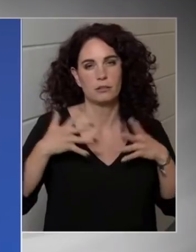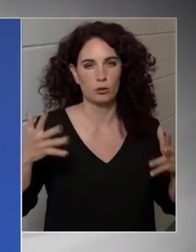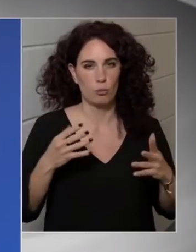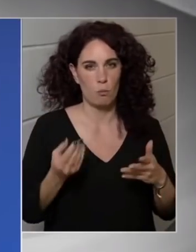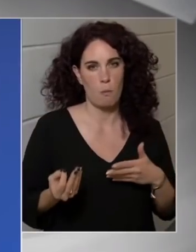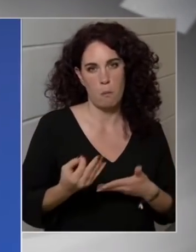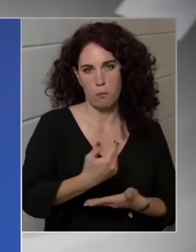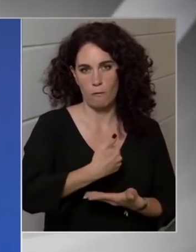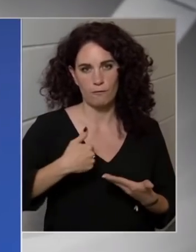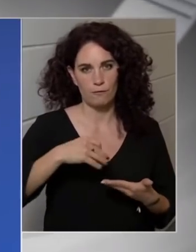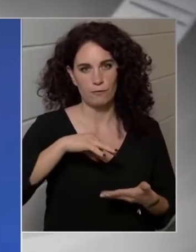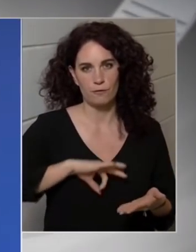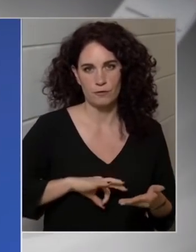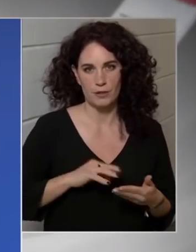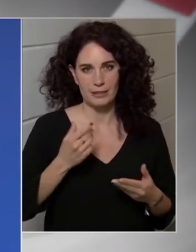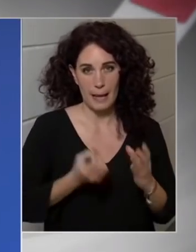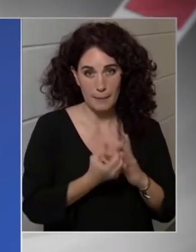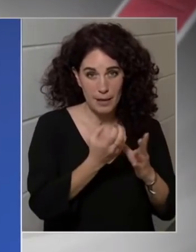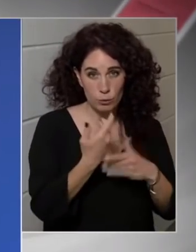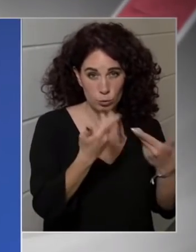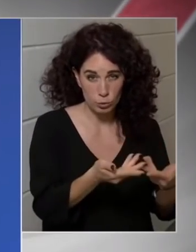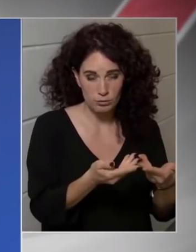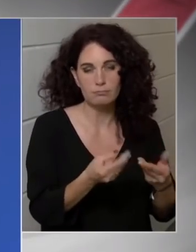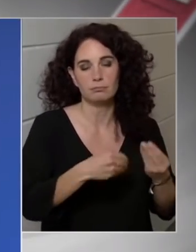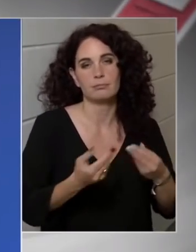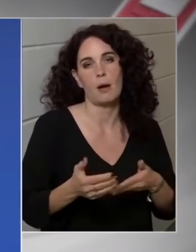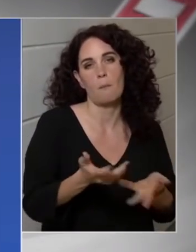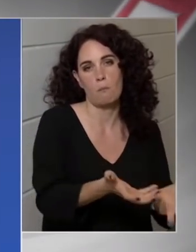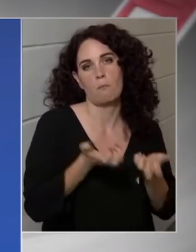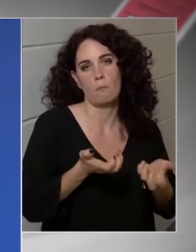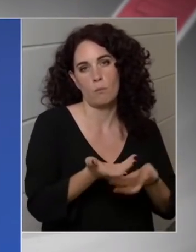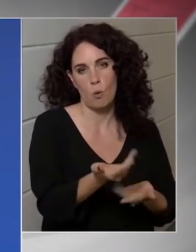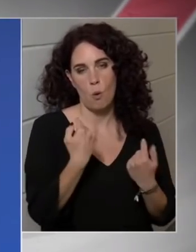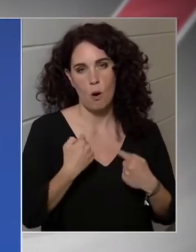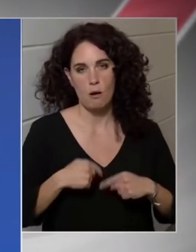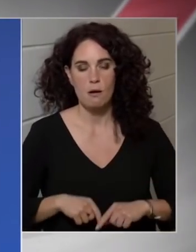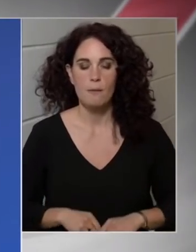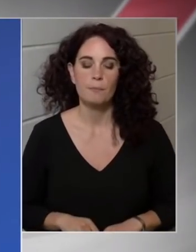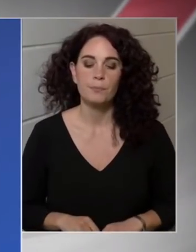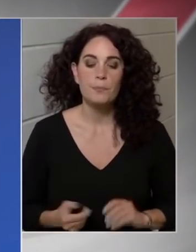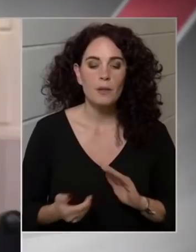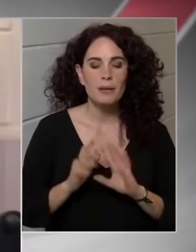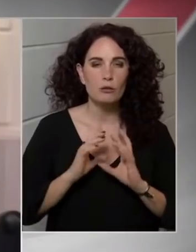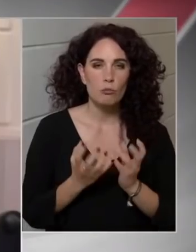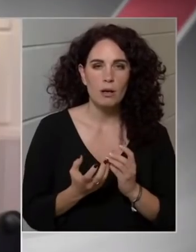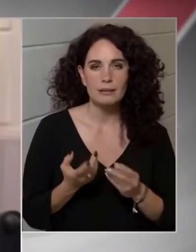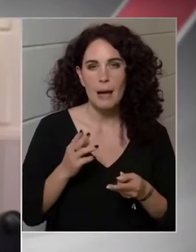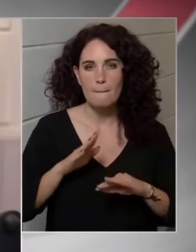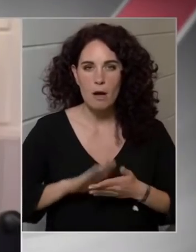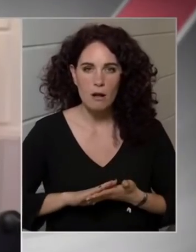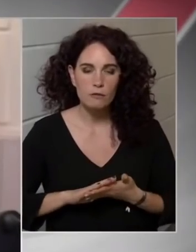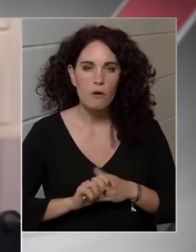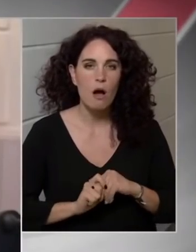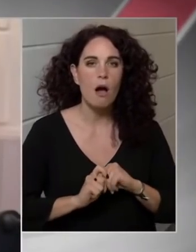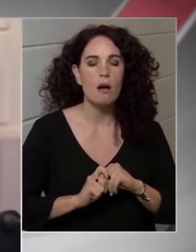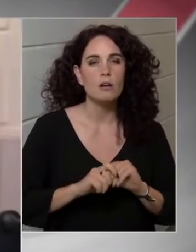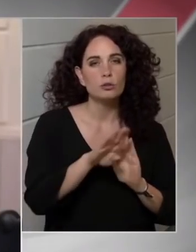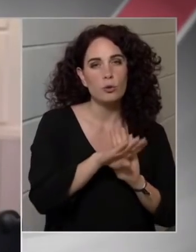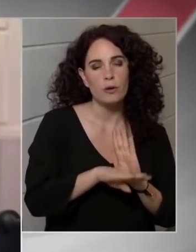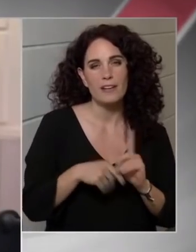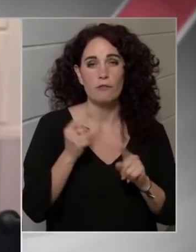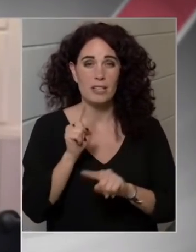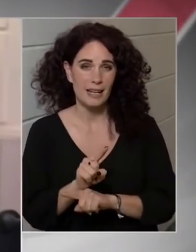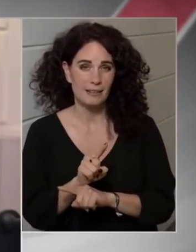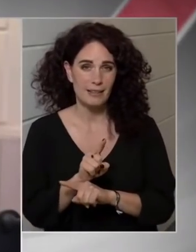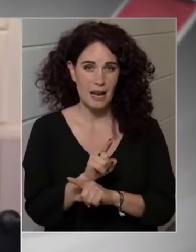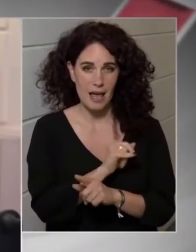elvonni az extra profitnak a jelentős részét. Még itt a csomagnál maradva, milyen formája lesz ennek? Tehát törvény vagy rendelet formájában vezetik